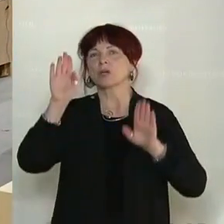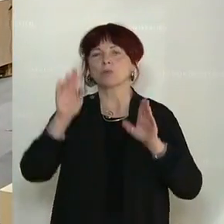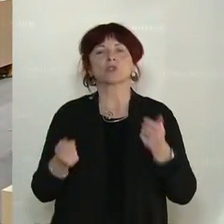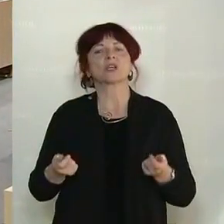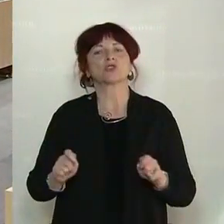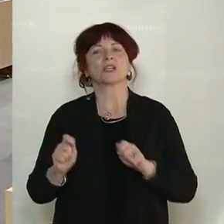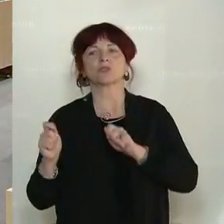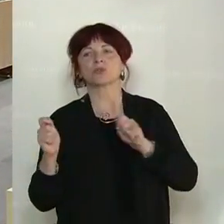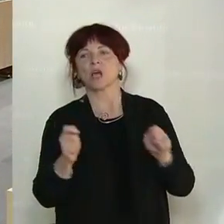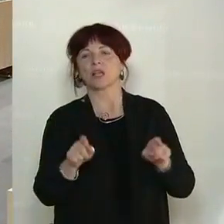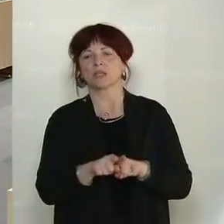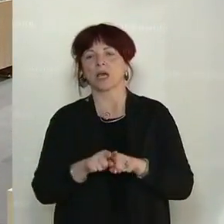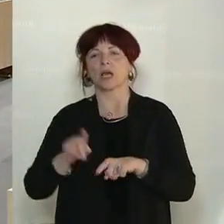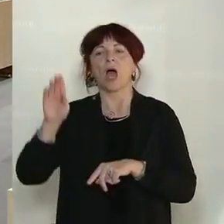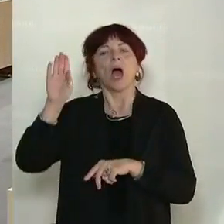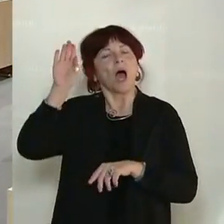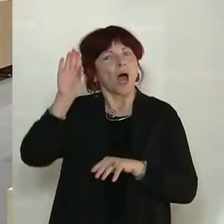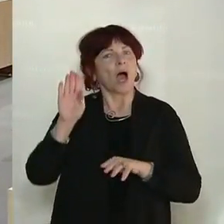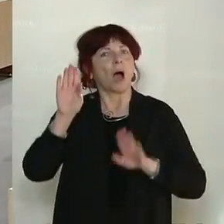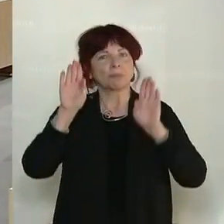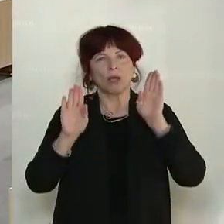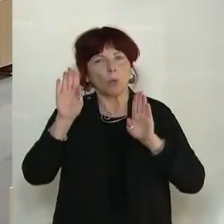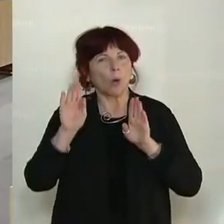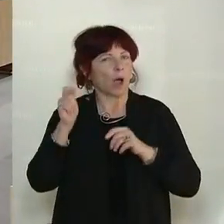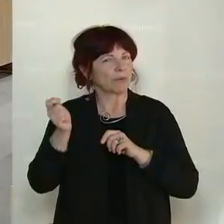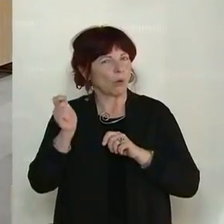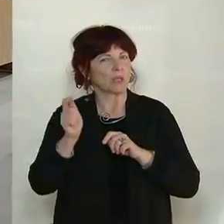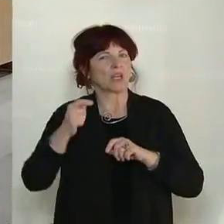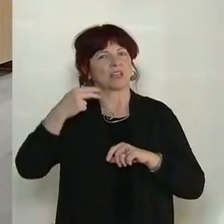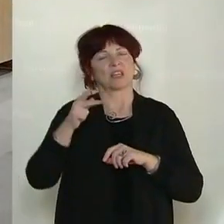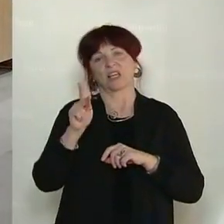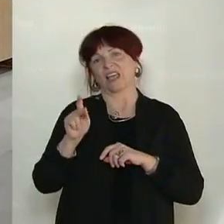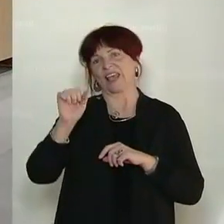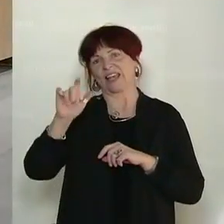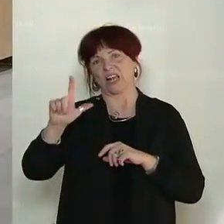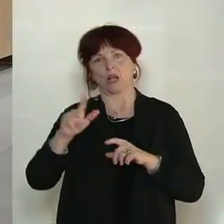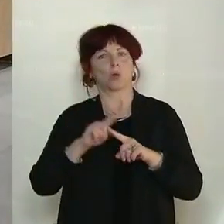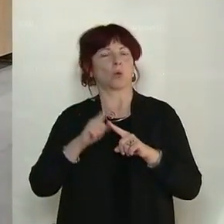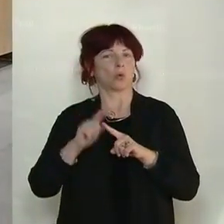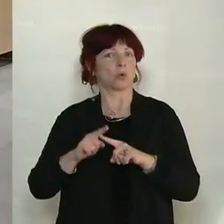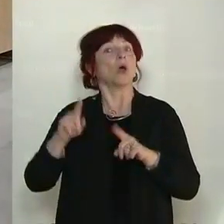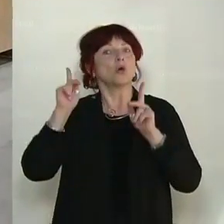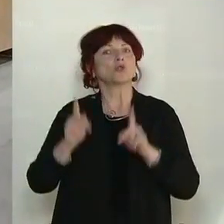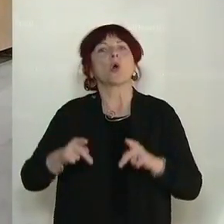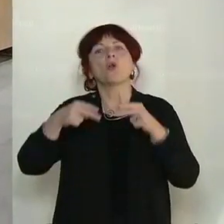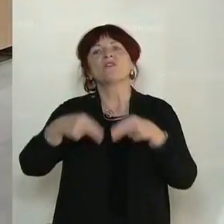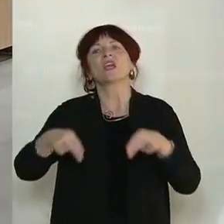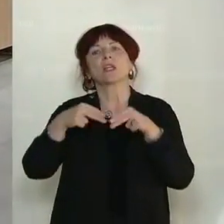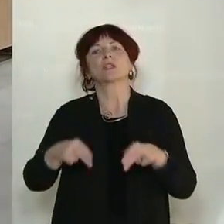Entschließungsantrag der Abgeordneten Kickel. und Kollegen betreffend Wirte sterben verhindern,